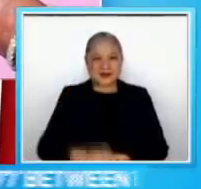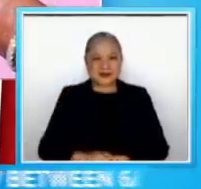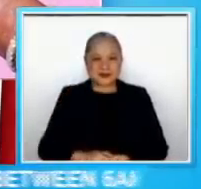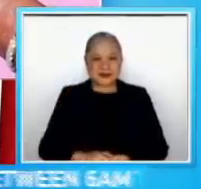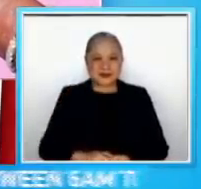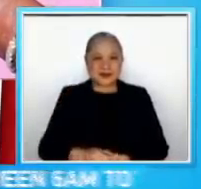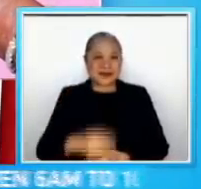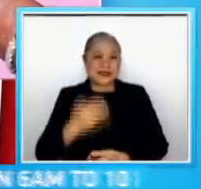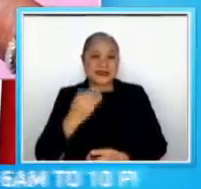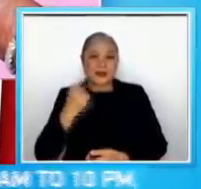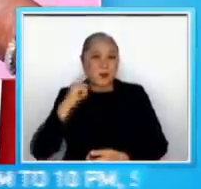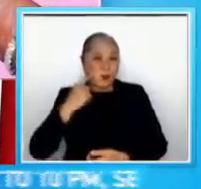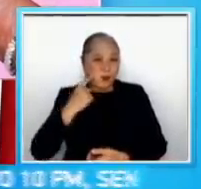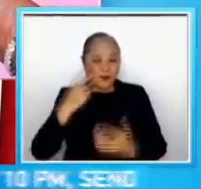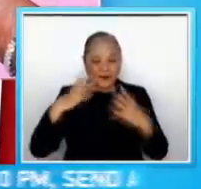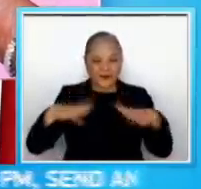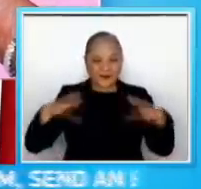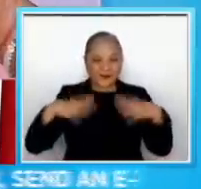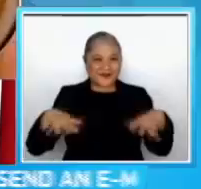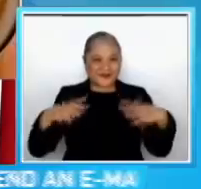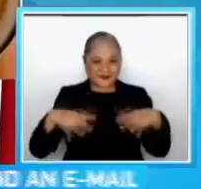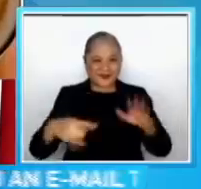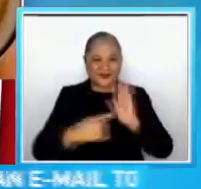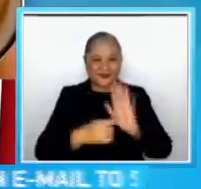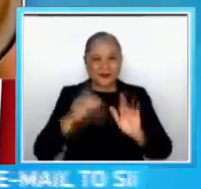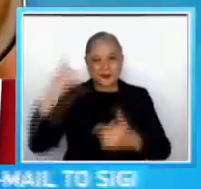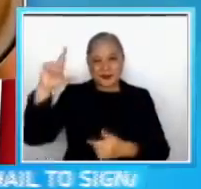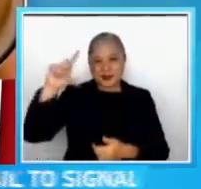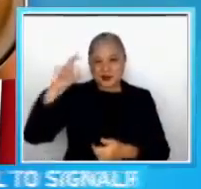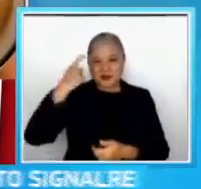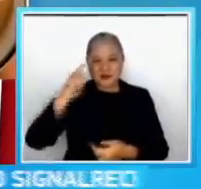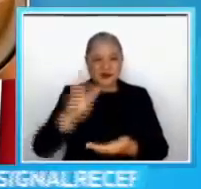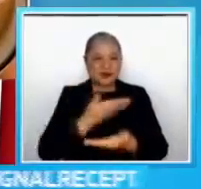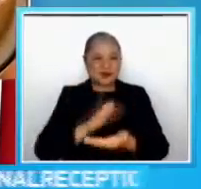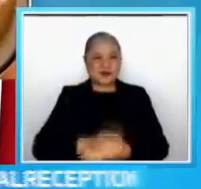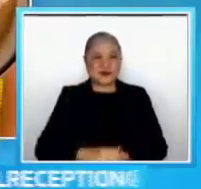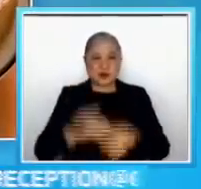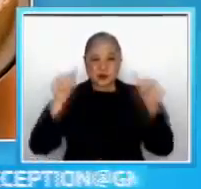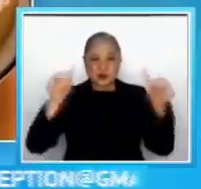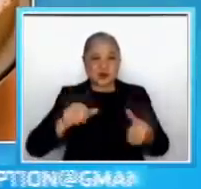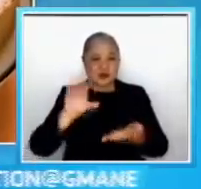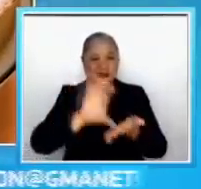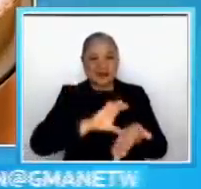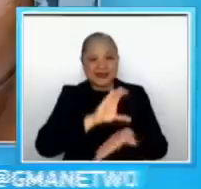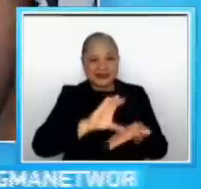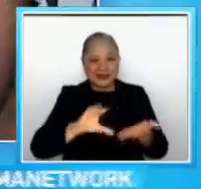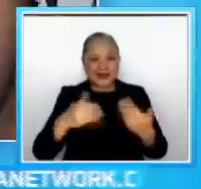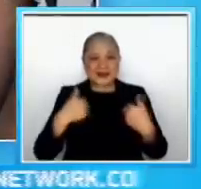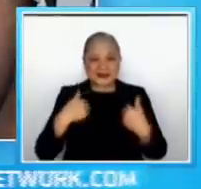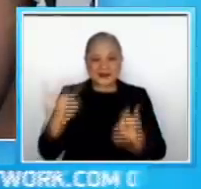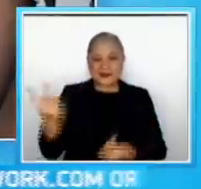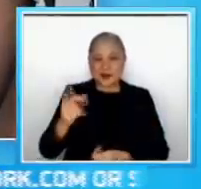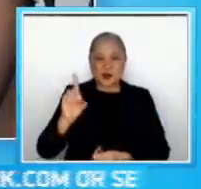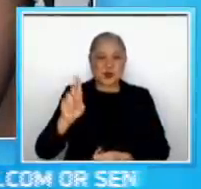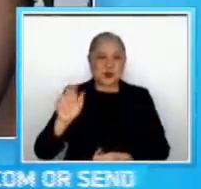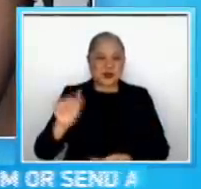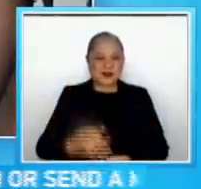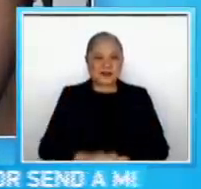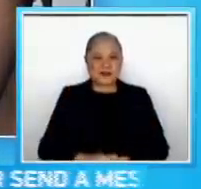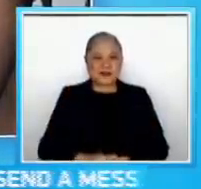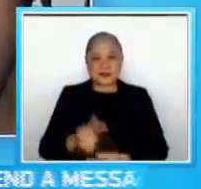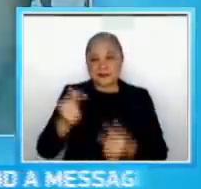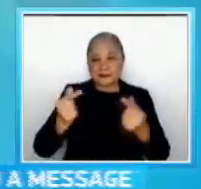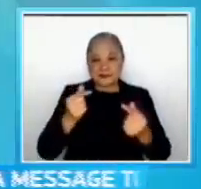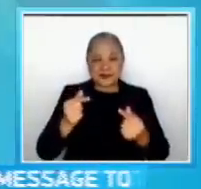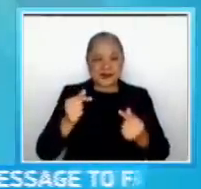ni Megan sa pictorial ng teasers para sa single Ipinost niya rin ang cakes kung saan tampok sila ni Dua Pinusuan naman ito ng fans na